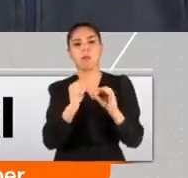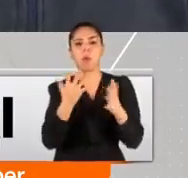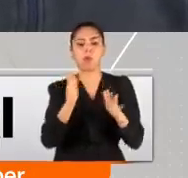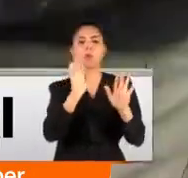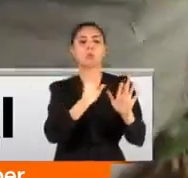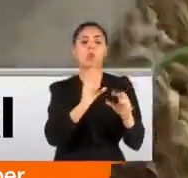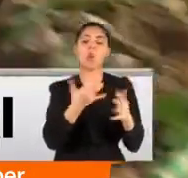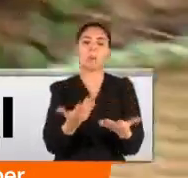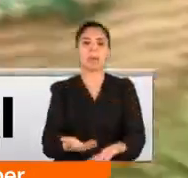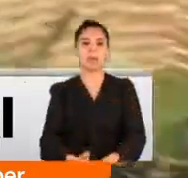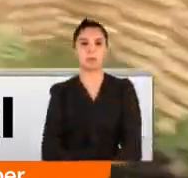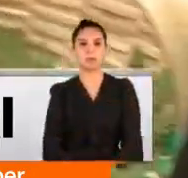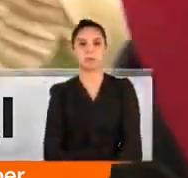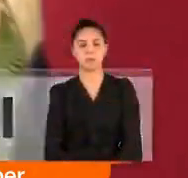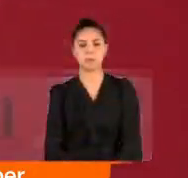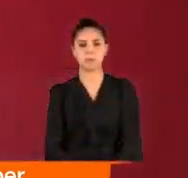beklemiş olabiliyor.